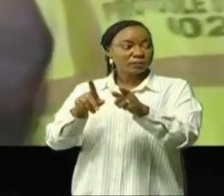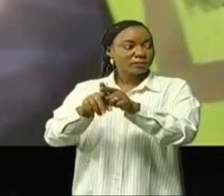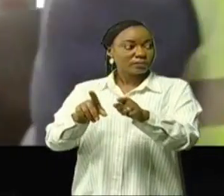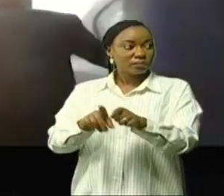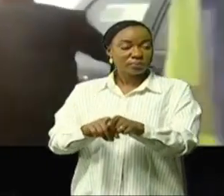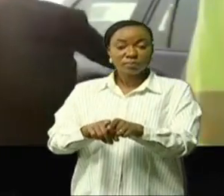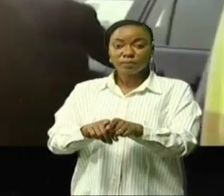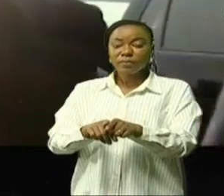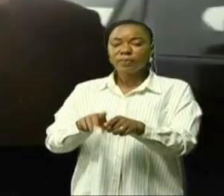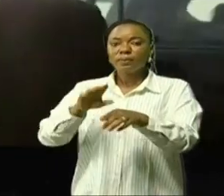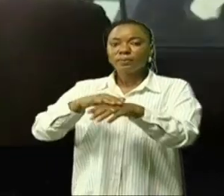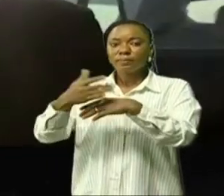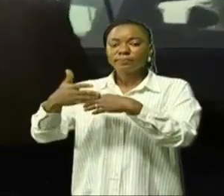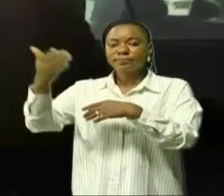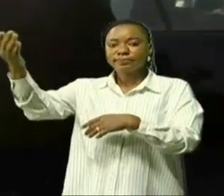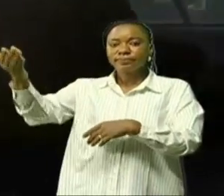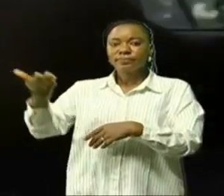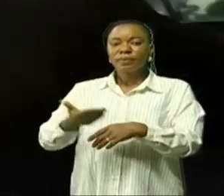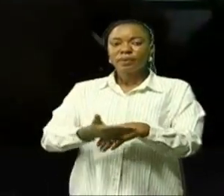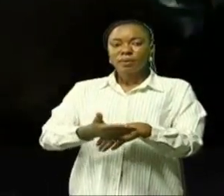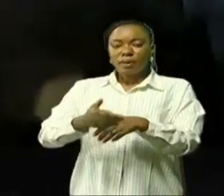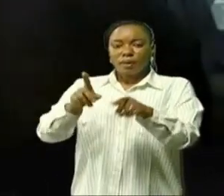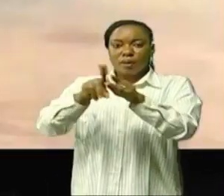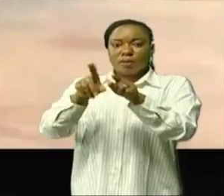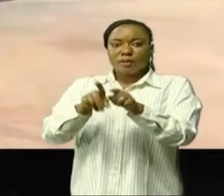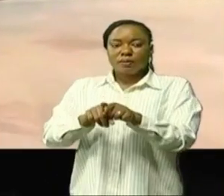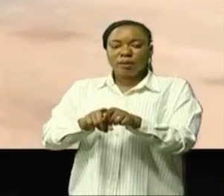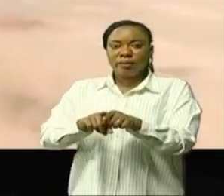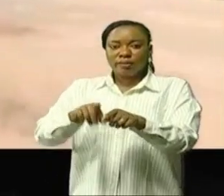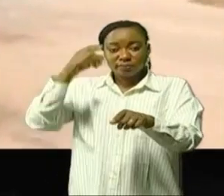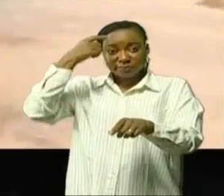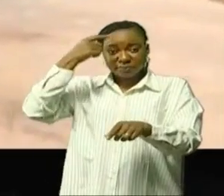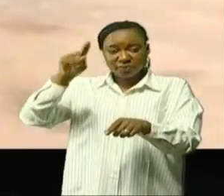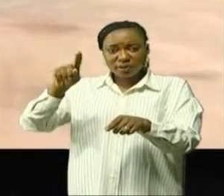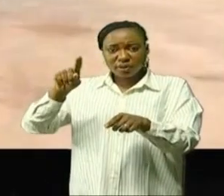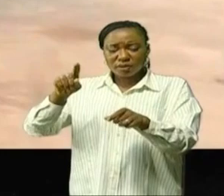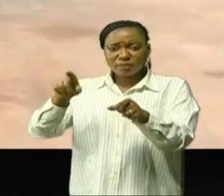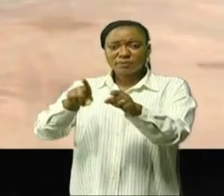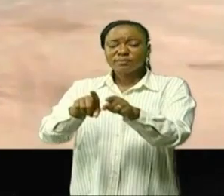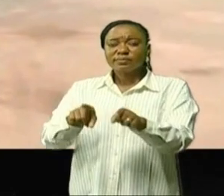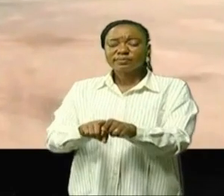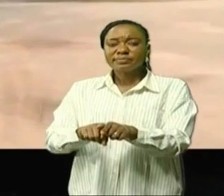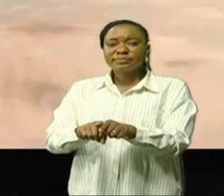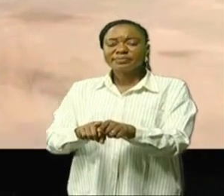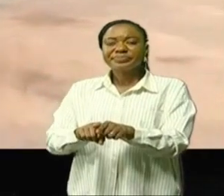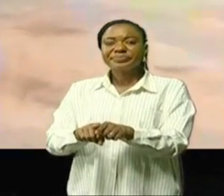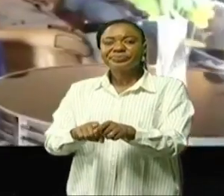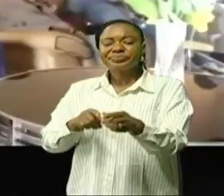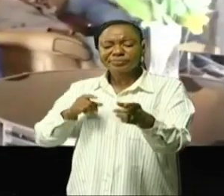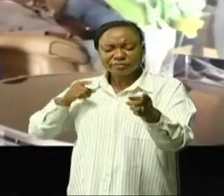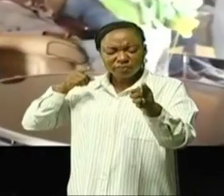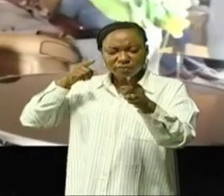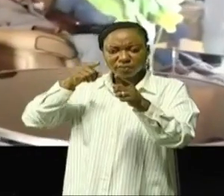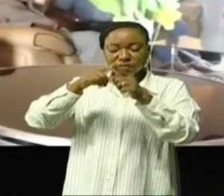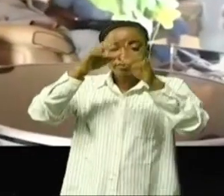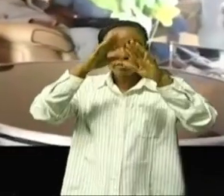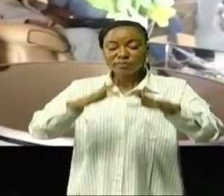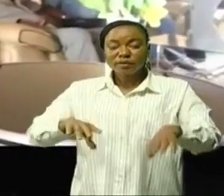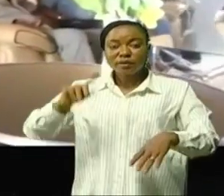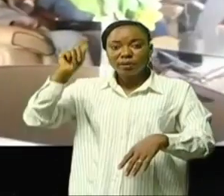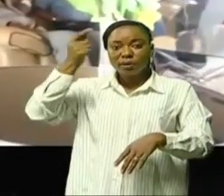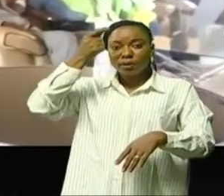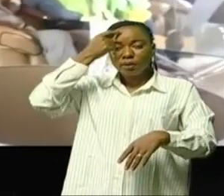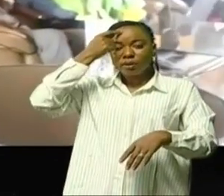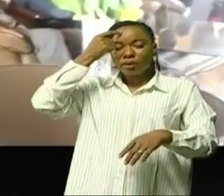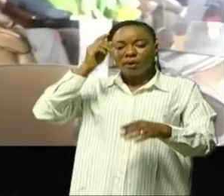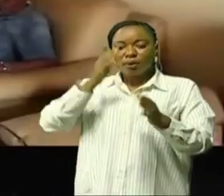Après cet accueil le cortège du directeur général du BSECO a vite pris la direction de la résidence officielle du gouverneur où